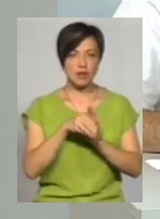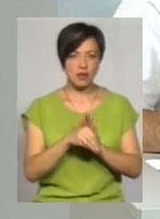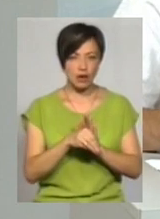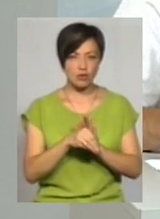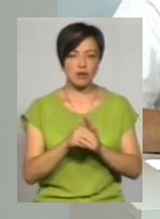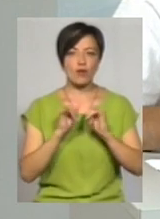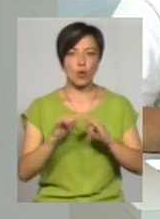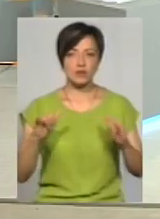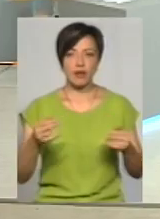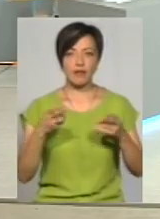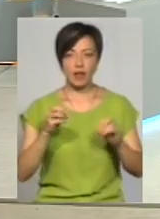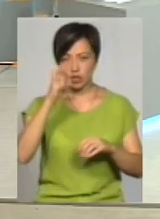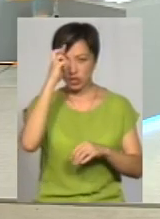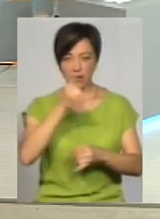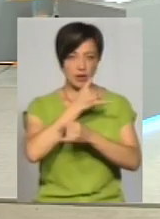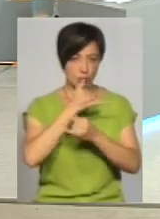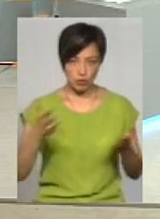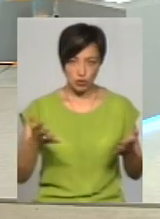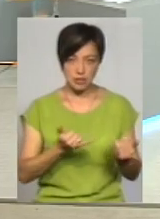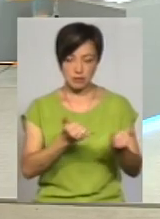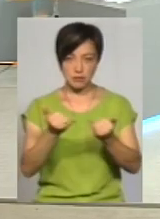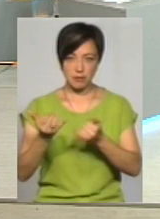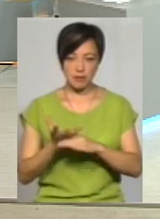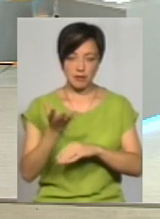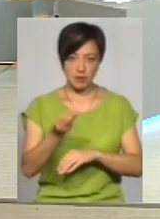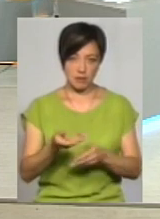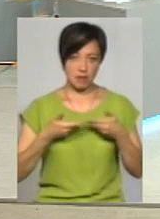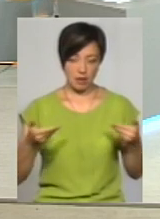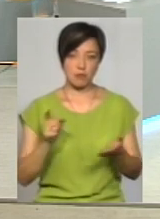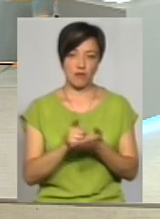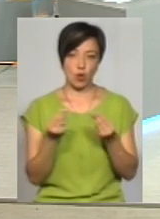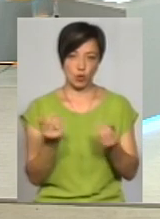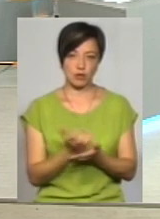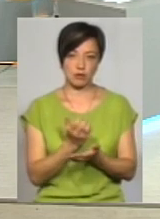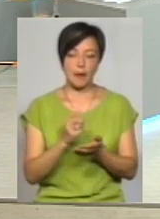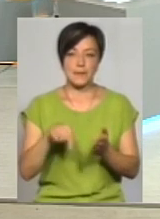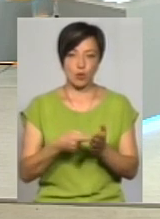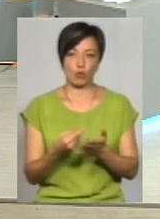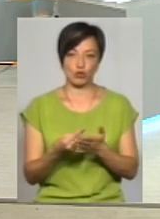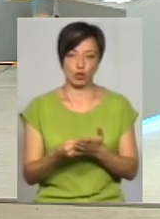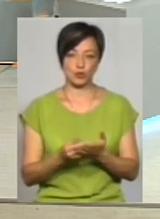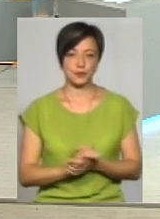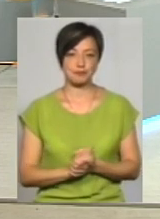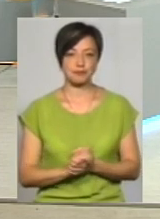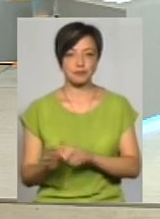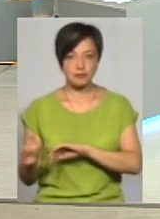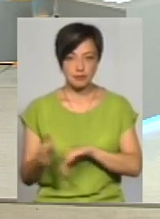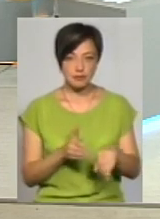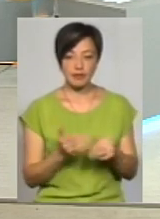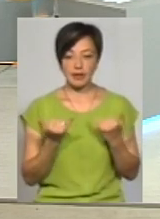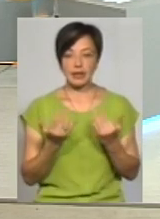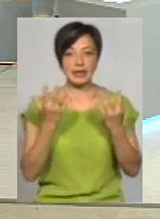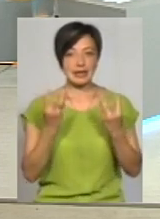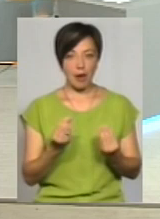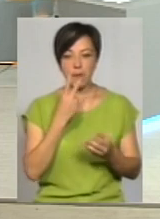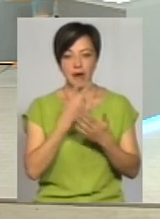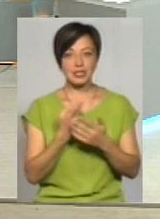розвиток. Там, де держава не може профінансувати нас, ми вкладаємо гроші з міського бюджету. Пане Михайле, днями ми бачили оте золото,